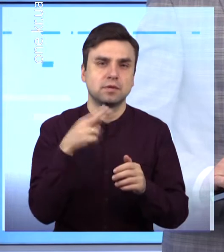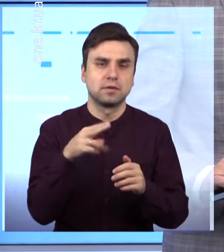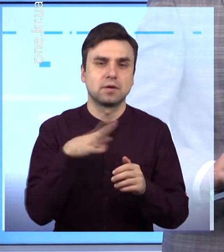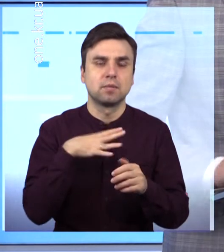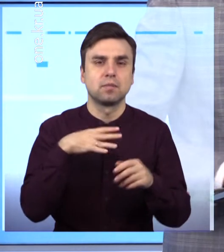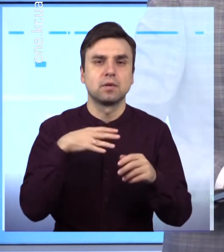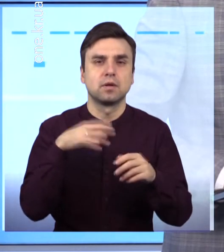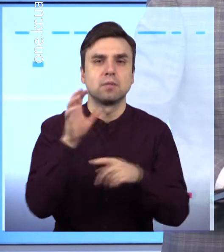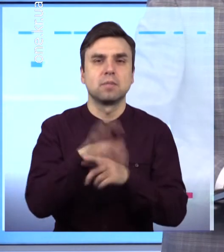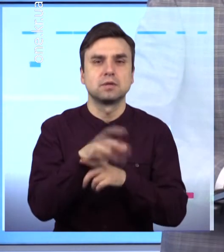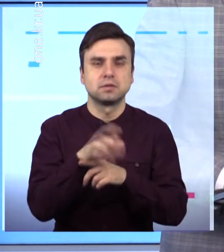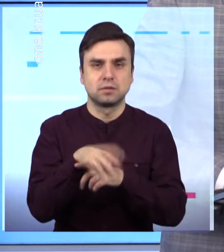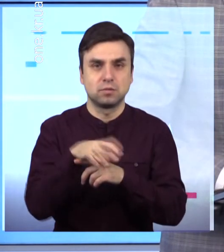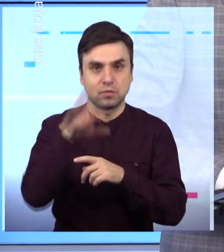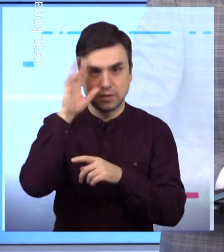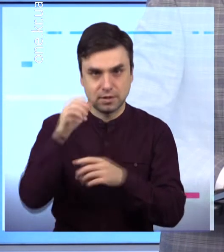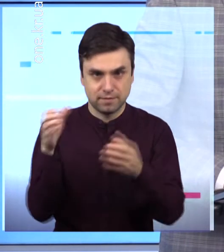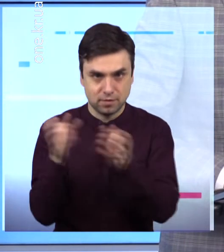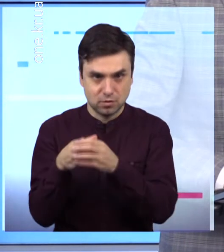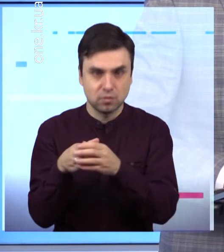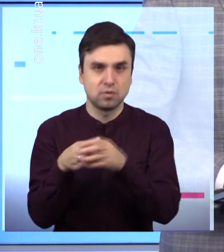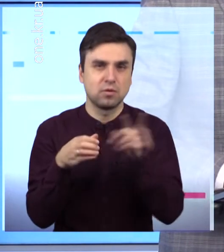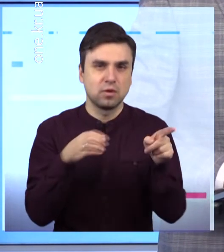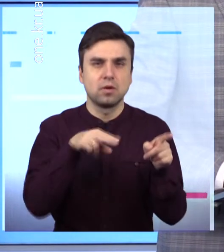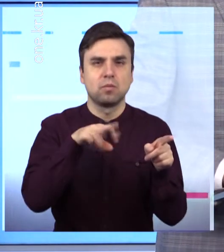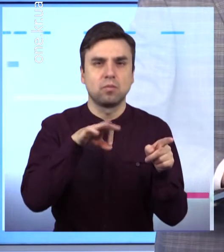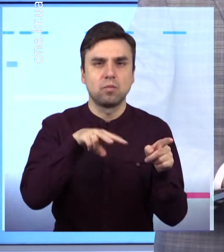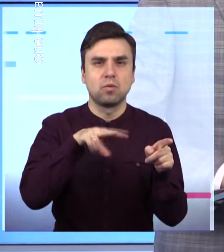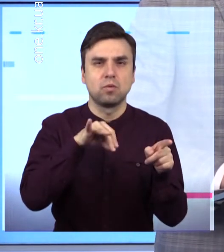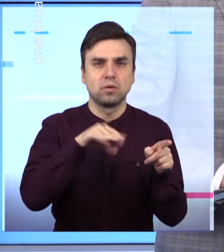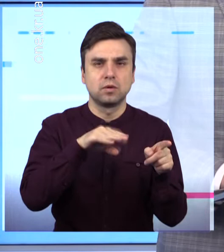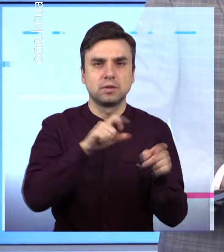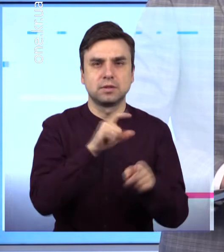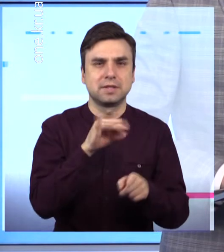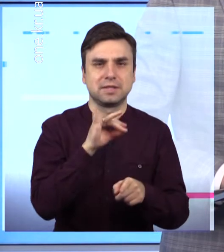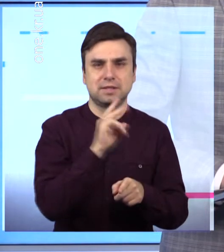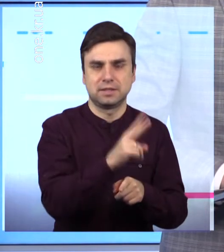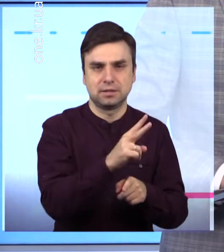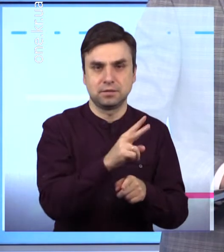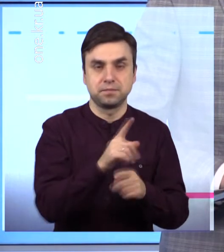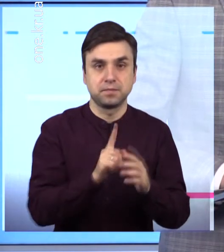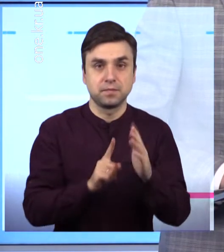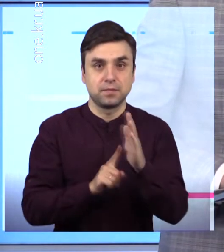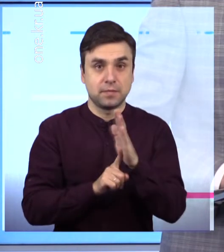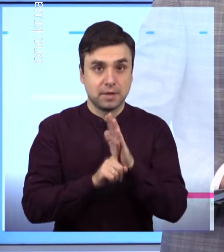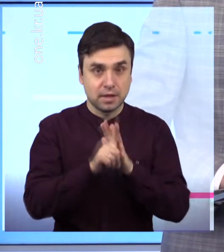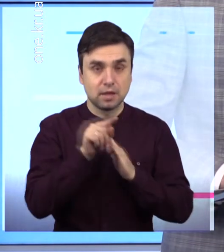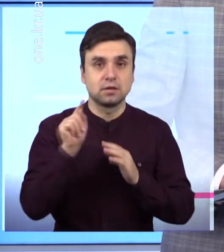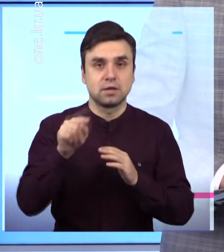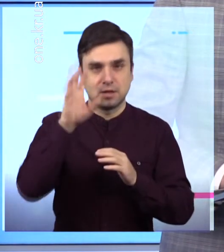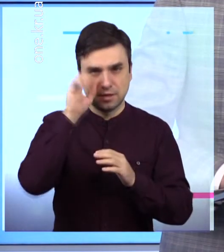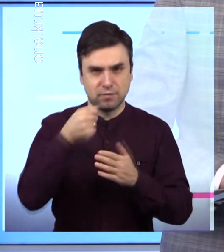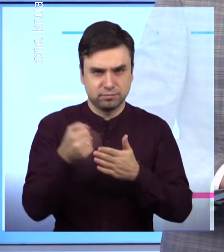Криворізькі спортсмени з перші хвилин намагалися взяти ініціативу в свої руки Як підсумок, перша чверть закінчилася на користь